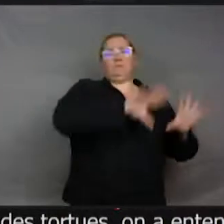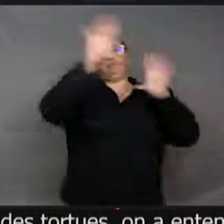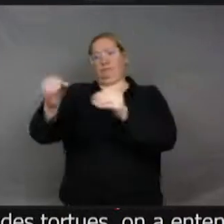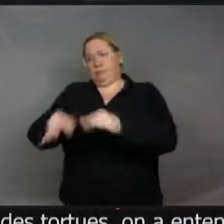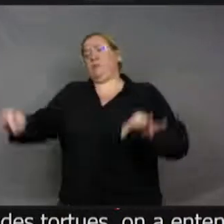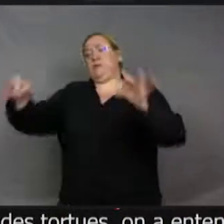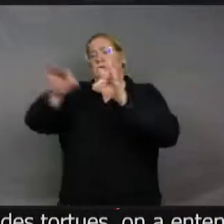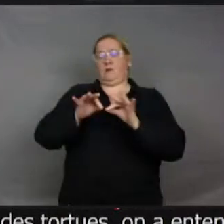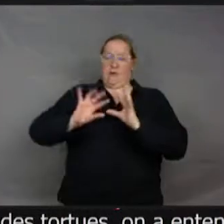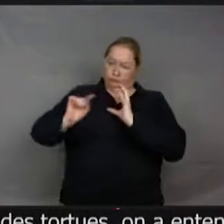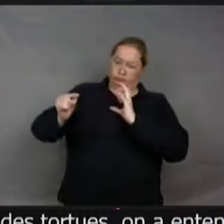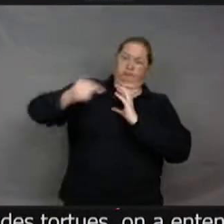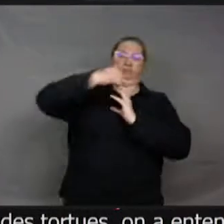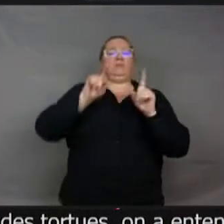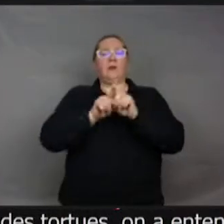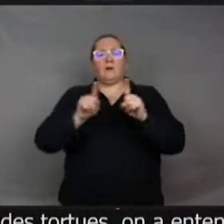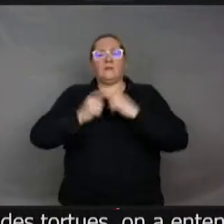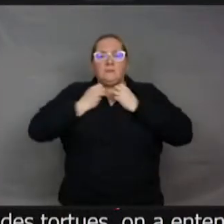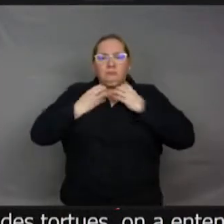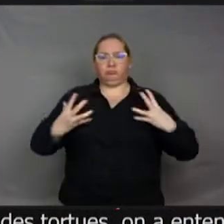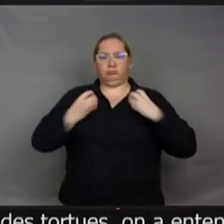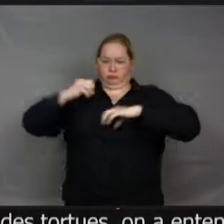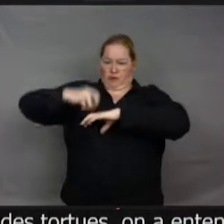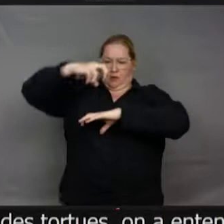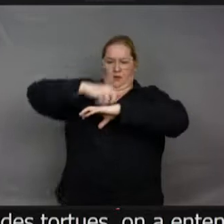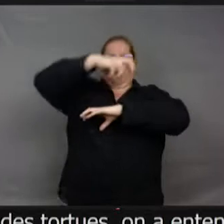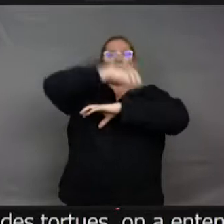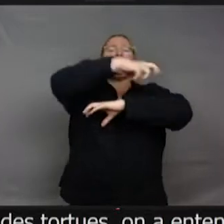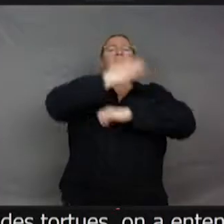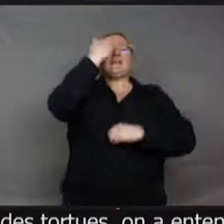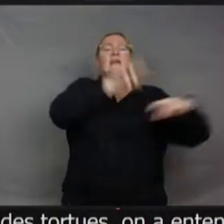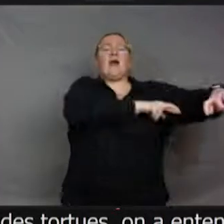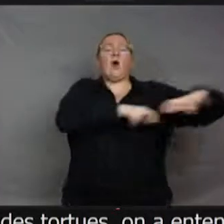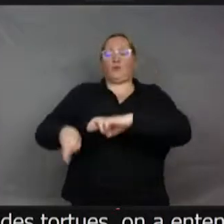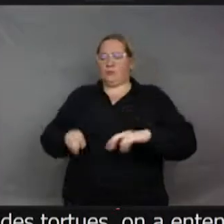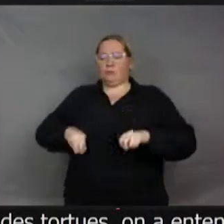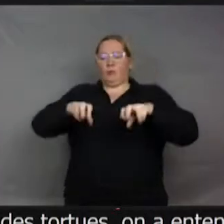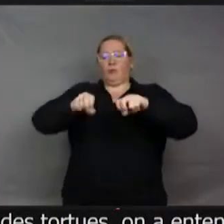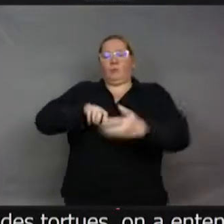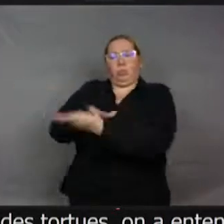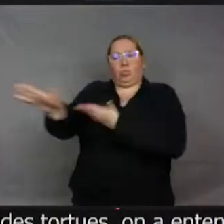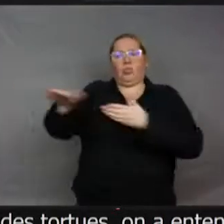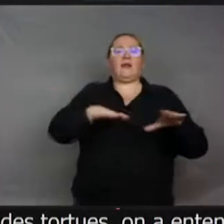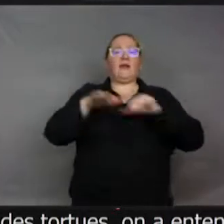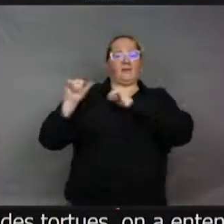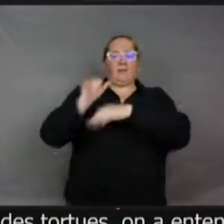les gens qui récupèrent les crapauds pour ne qu se fassent écraser. Et puis, on connaissait, un jour, on apprend, le papillon